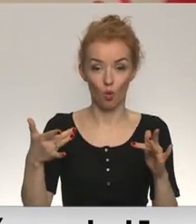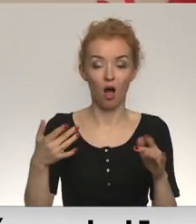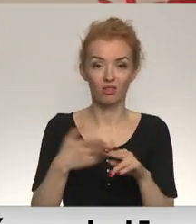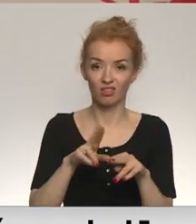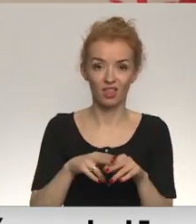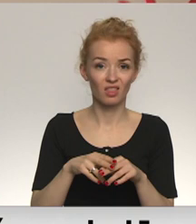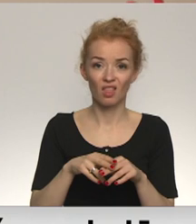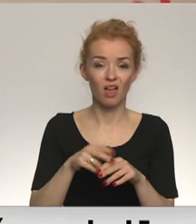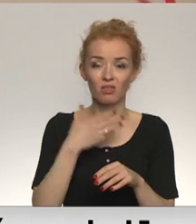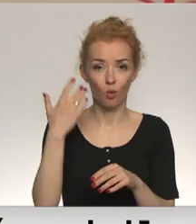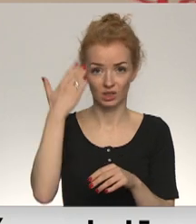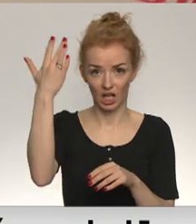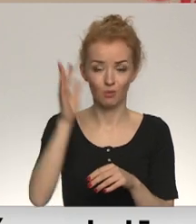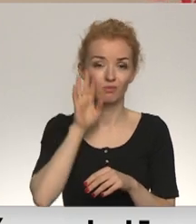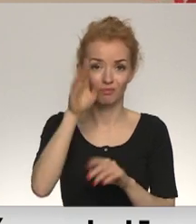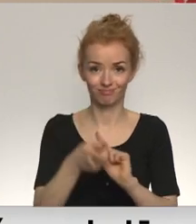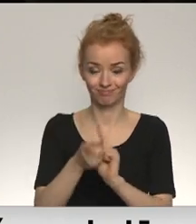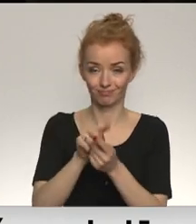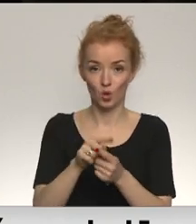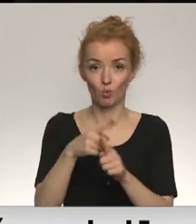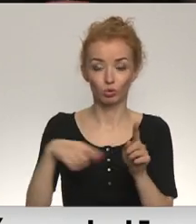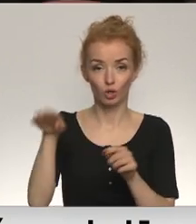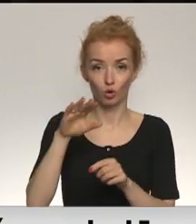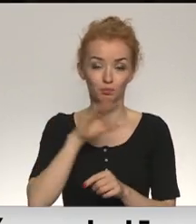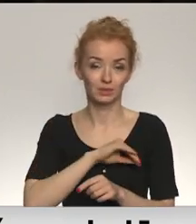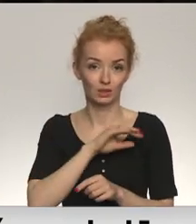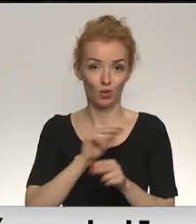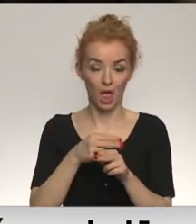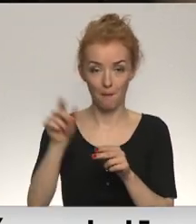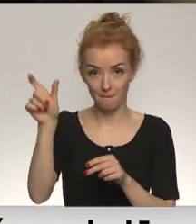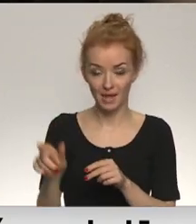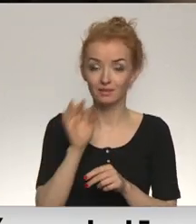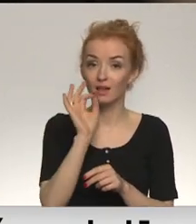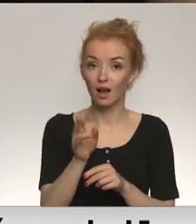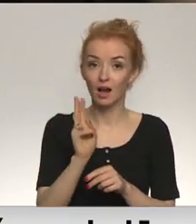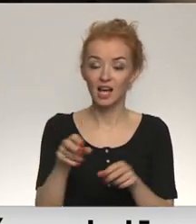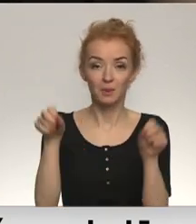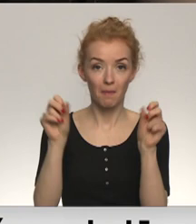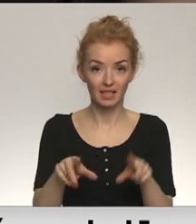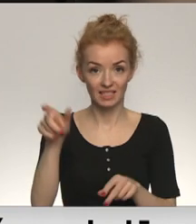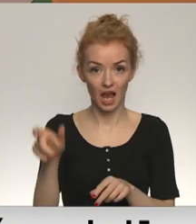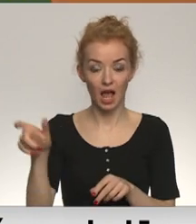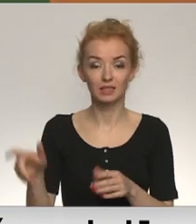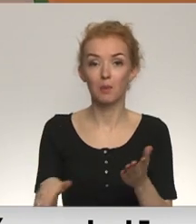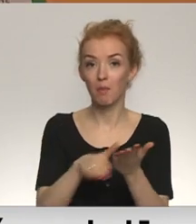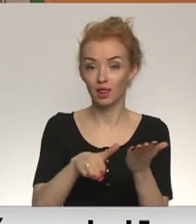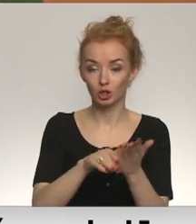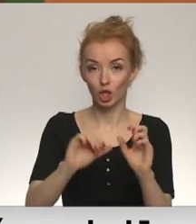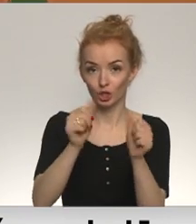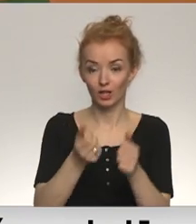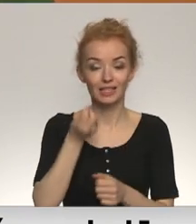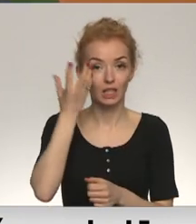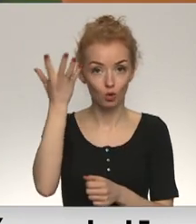naivi cerēt uz pārmaiņām. Pusaudžu psihoterapeits Nils Konstantīnovs uzsver, speciālisti palīdzējuši izveidot